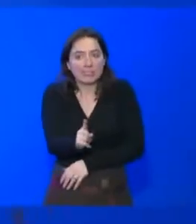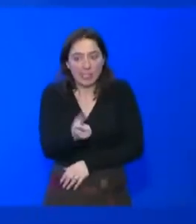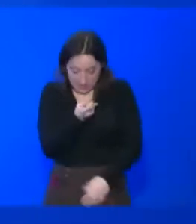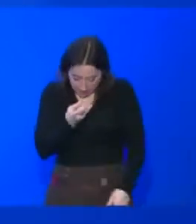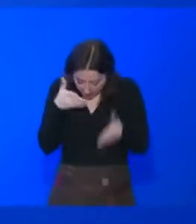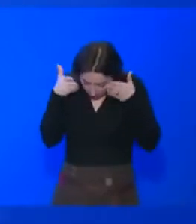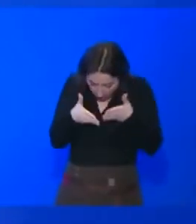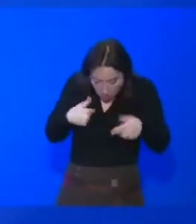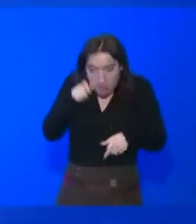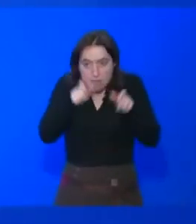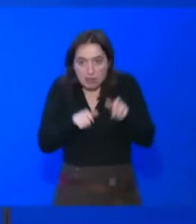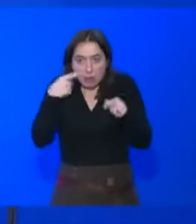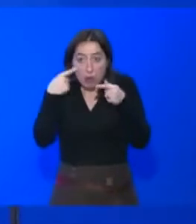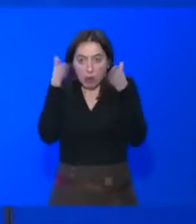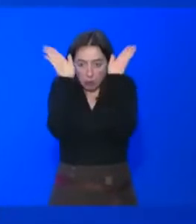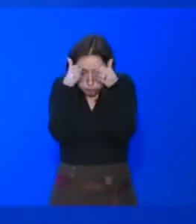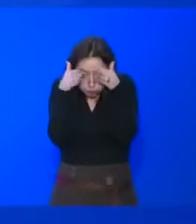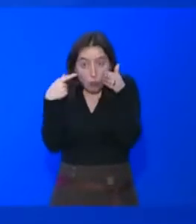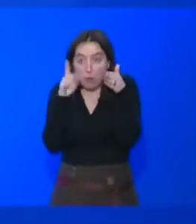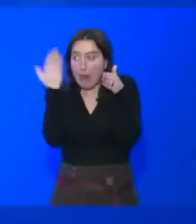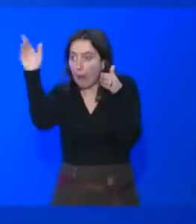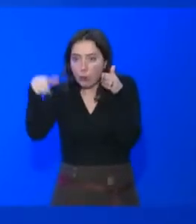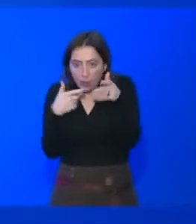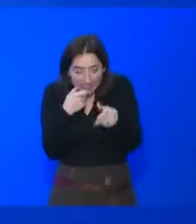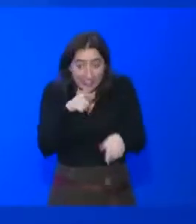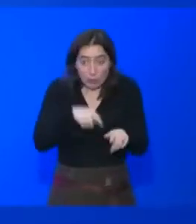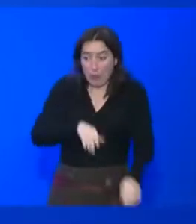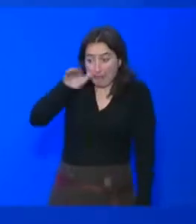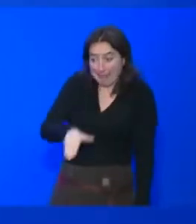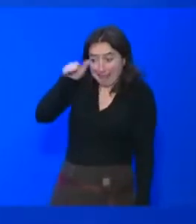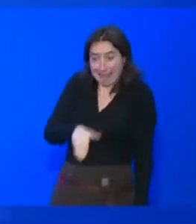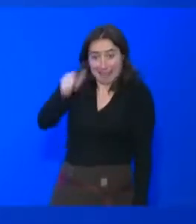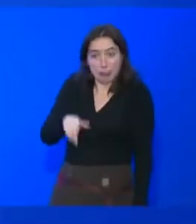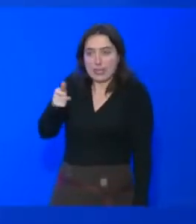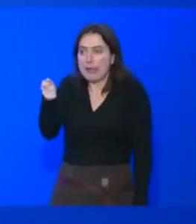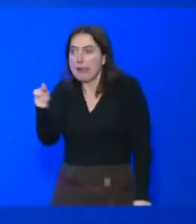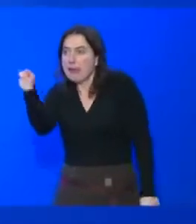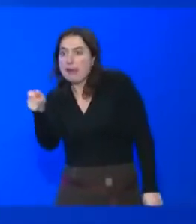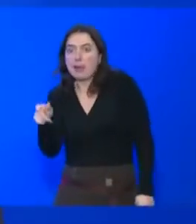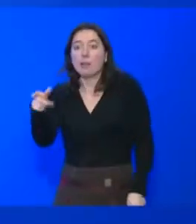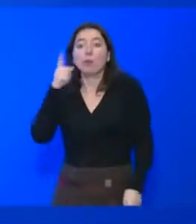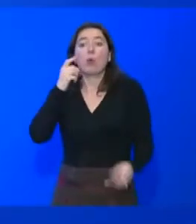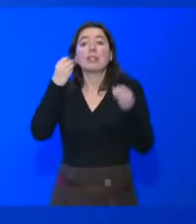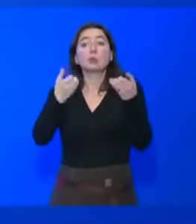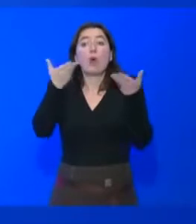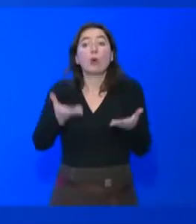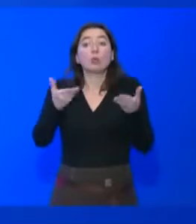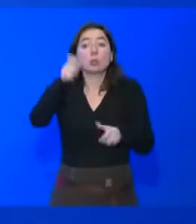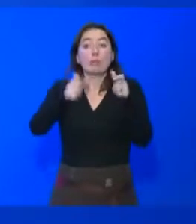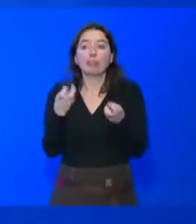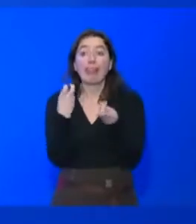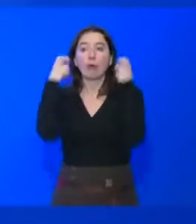ou leur mettre les doigts dans les cheveux pour qu'ils comprennent que j'ai besoin de quelque chose, quoi. Mais voilà, parce qu'ils ont des écouteurs, ils regardent leurs doigts et puis